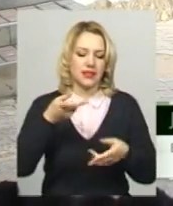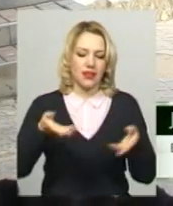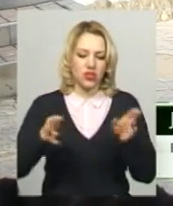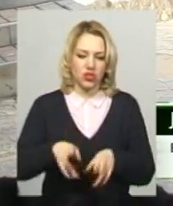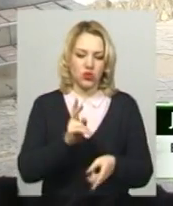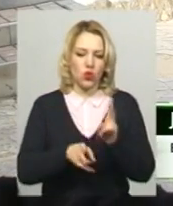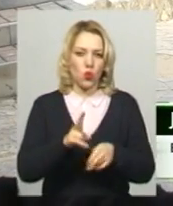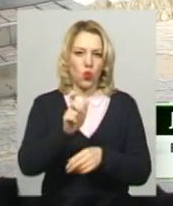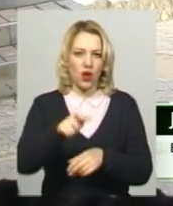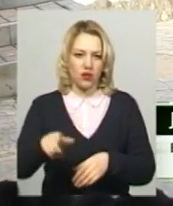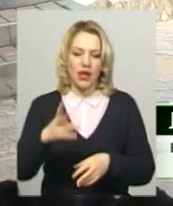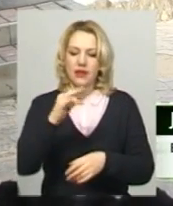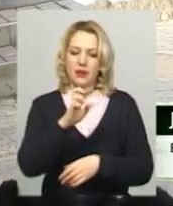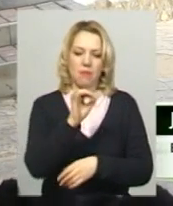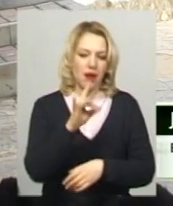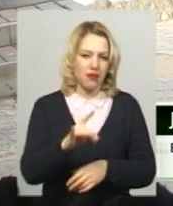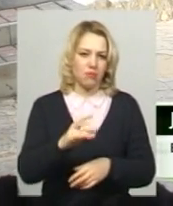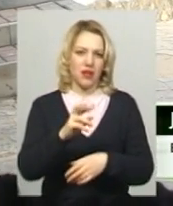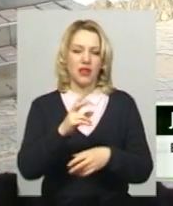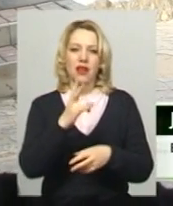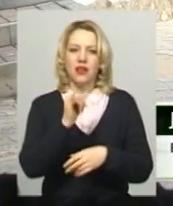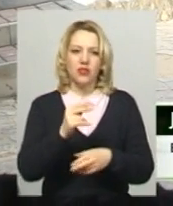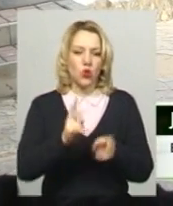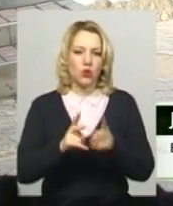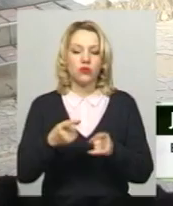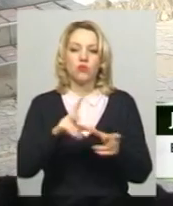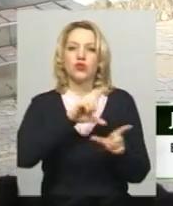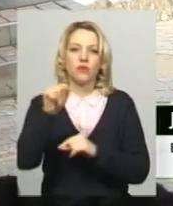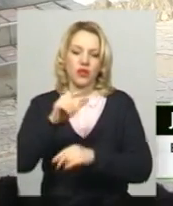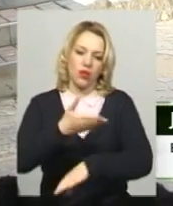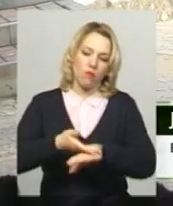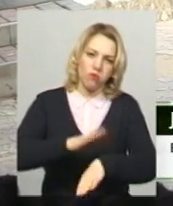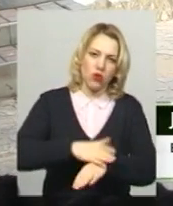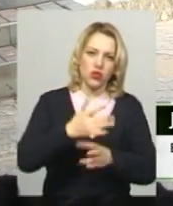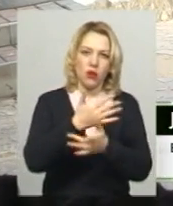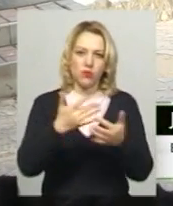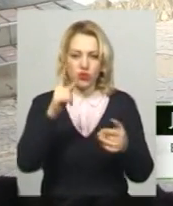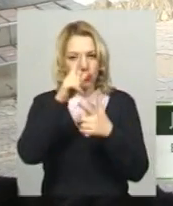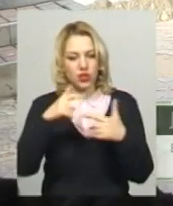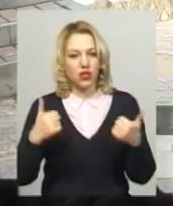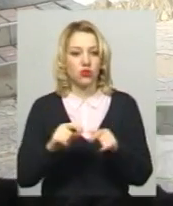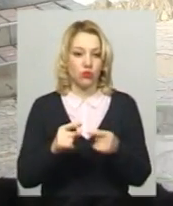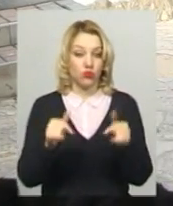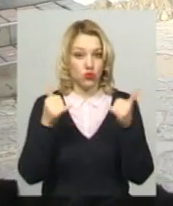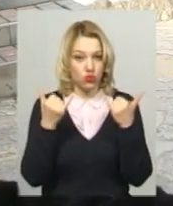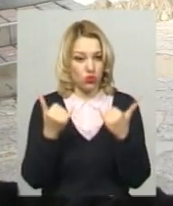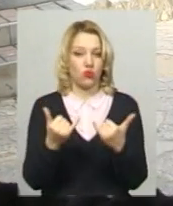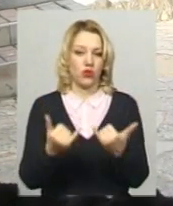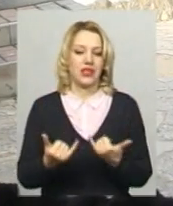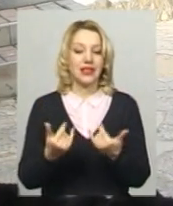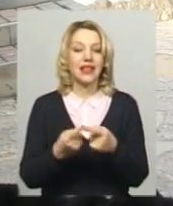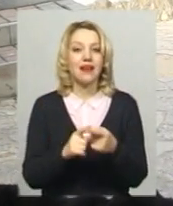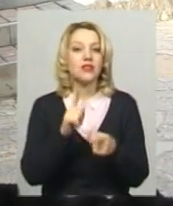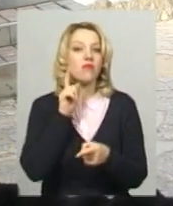барменів, ні кулінарів, тому що всі вони виїхали або до Польщі, або до інших країн. І тому сьогодні для оцих